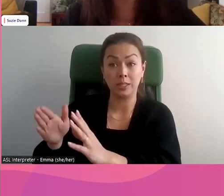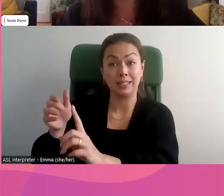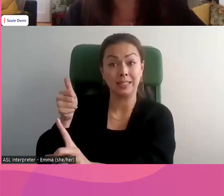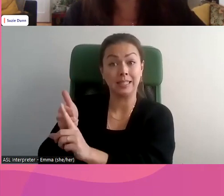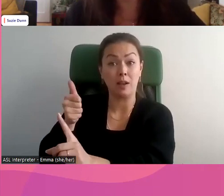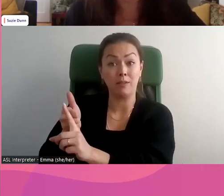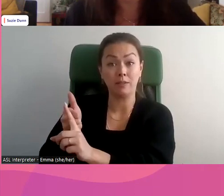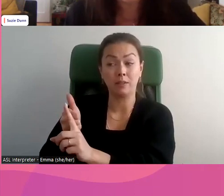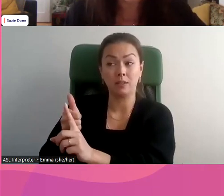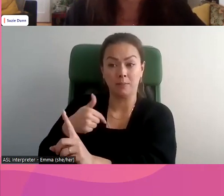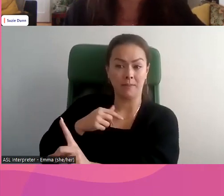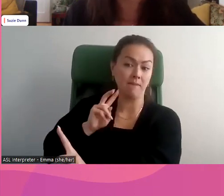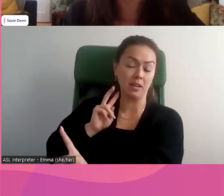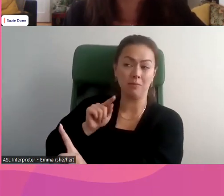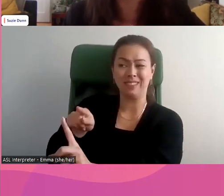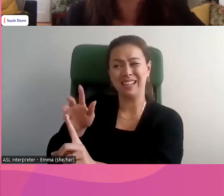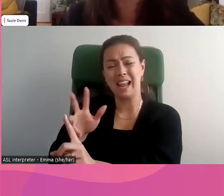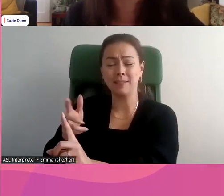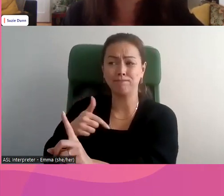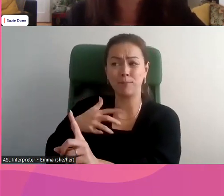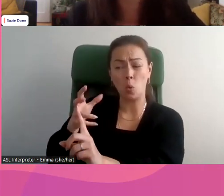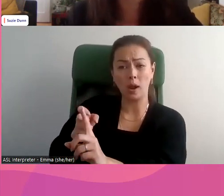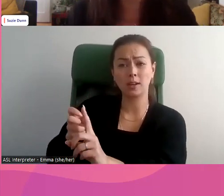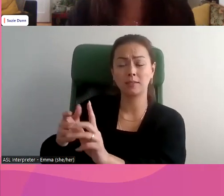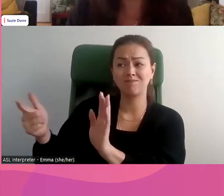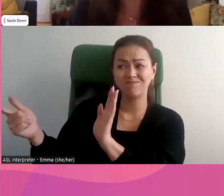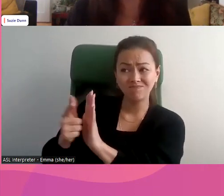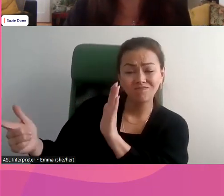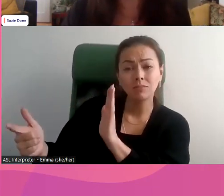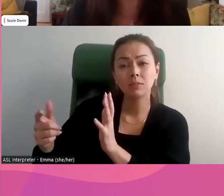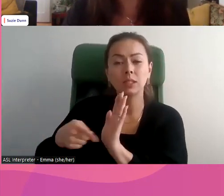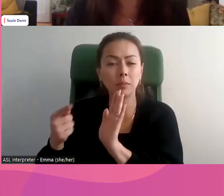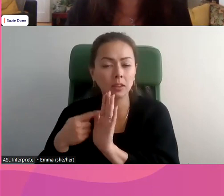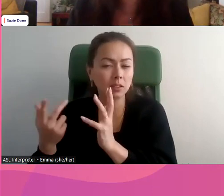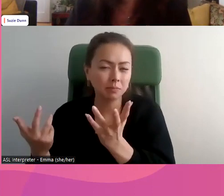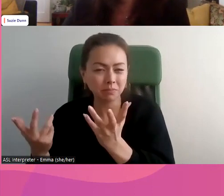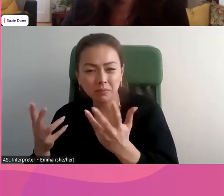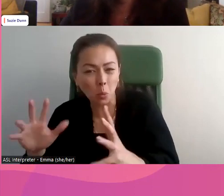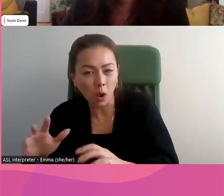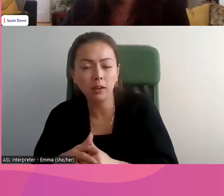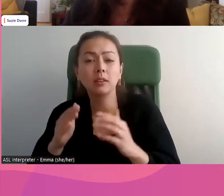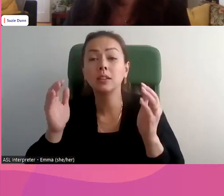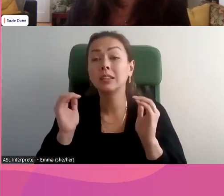les personnes ne veulent pas criminaliser la